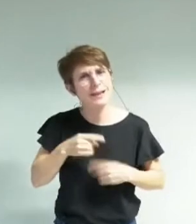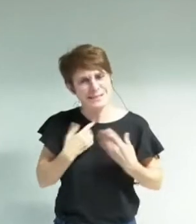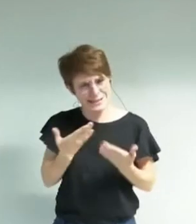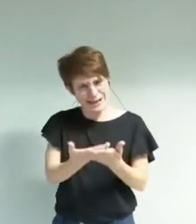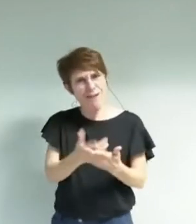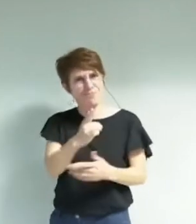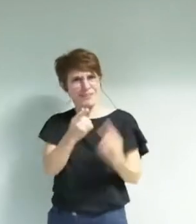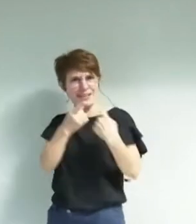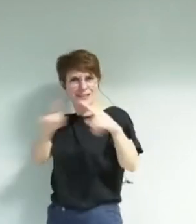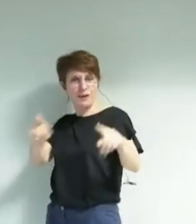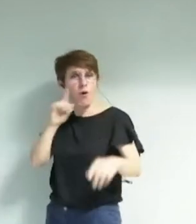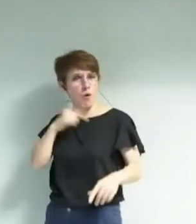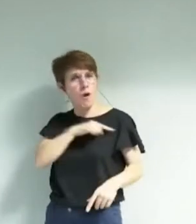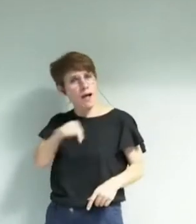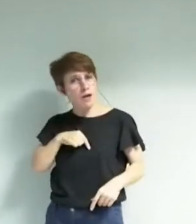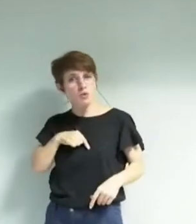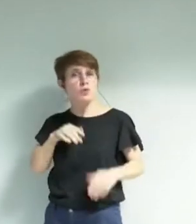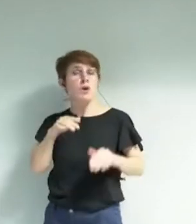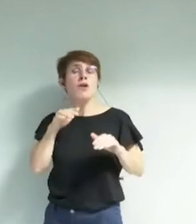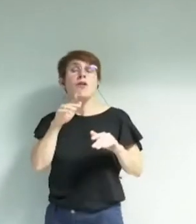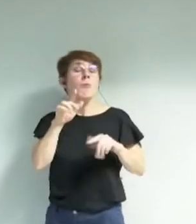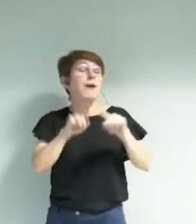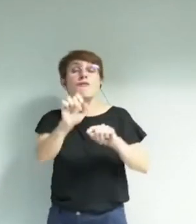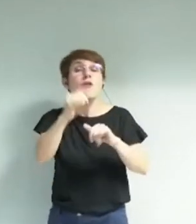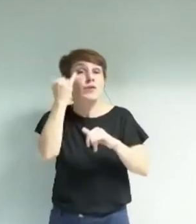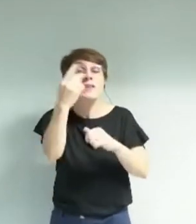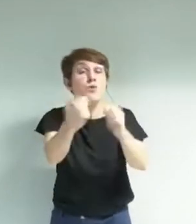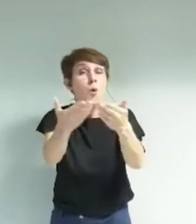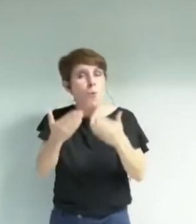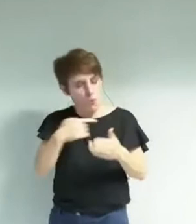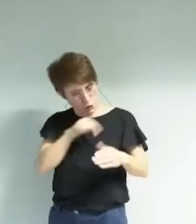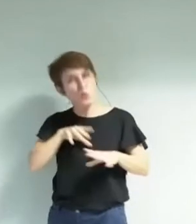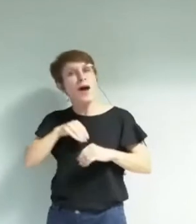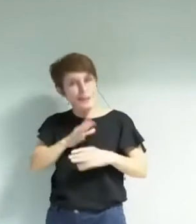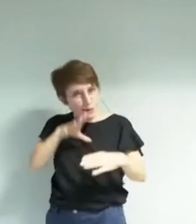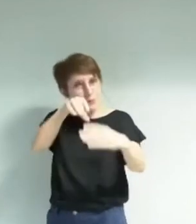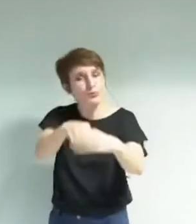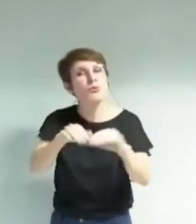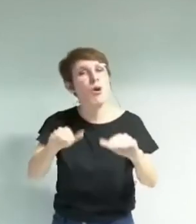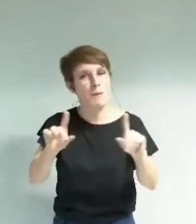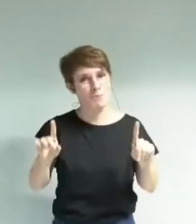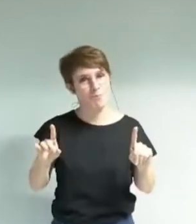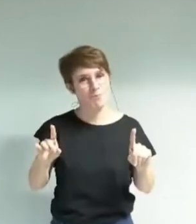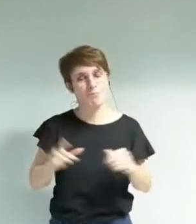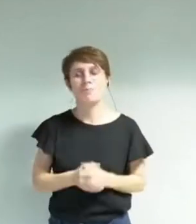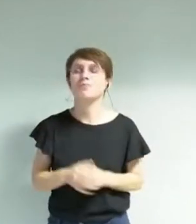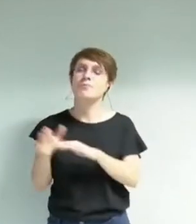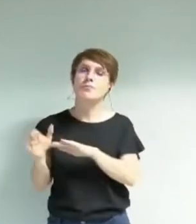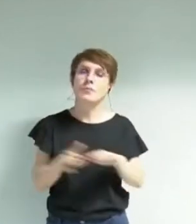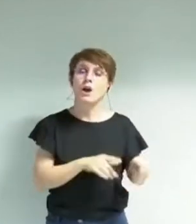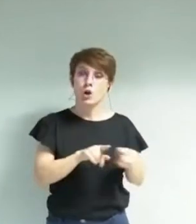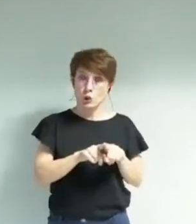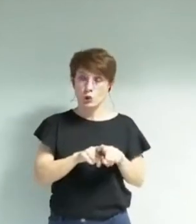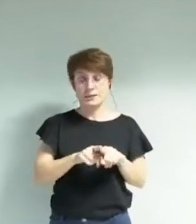constructifs, même quand c'est vous qui proposez. Parmi les améliorations à apporter, il y a les horaires d